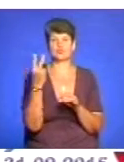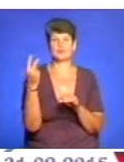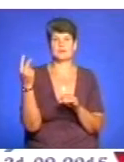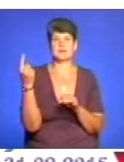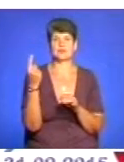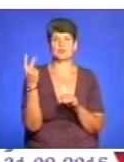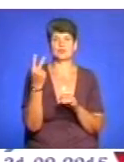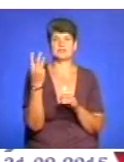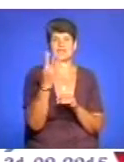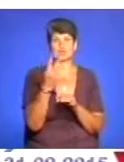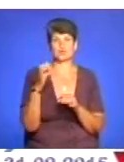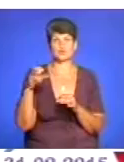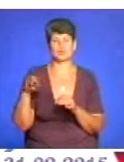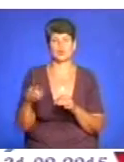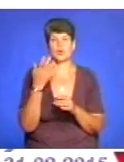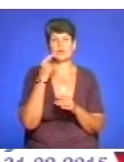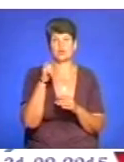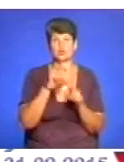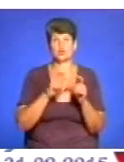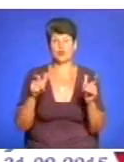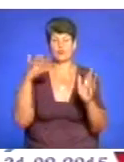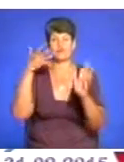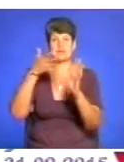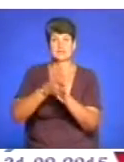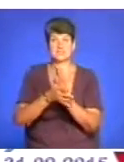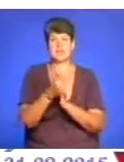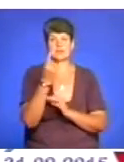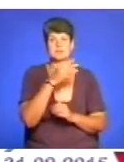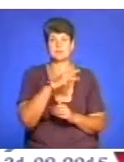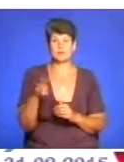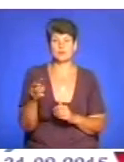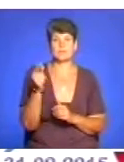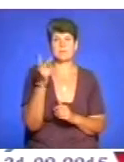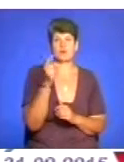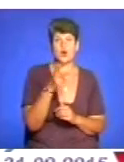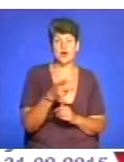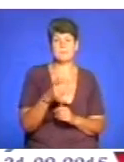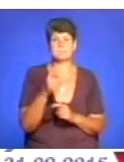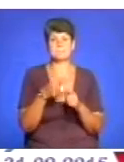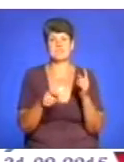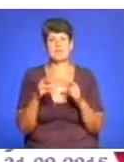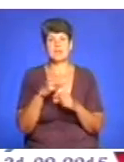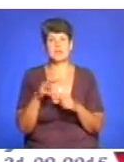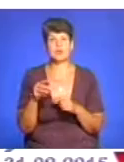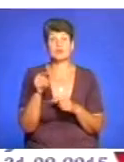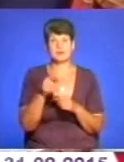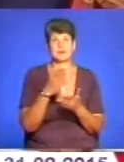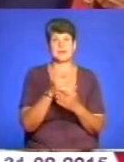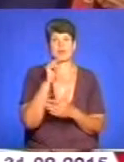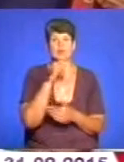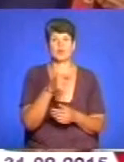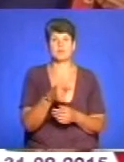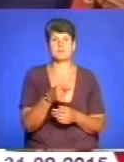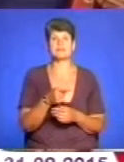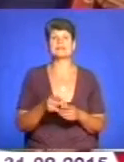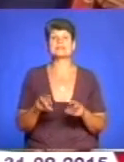третього ступеня, коли на таку школу затрачається мільйон, півтора, півмільйона, тобто там є економія. Також